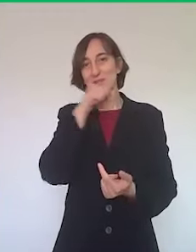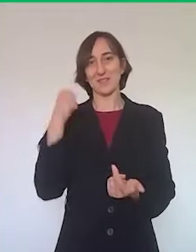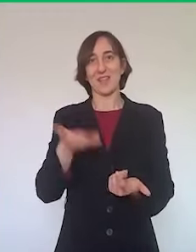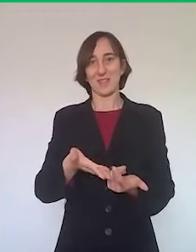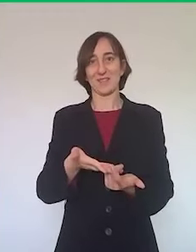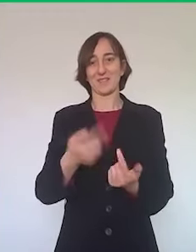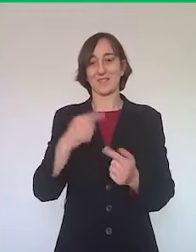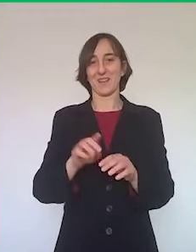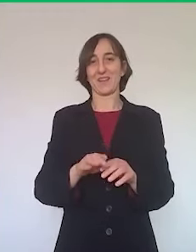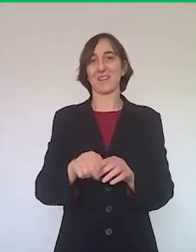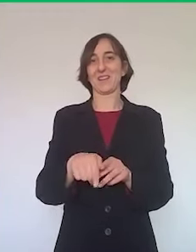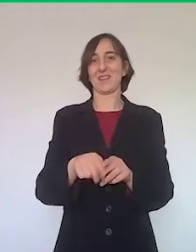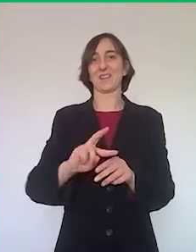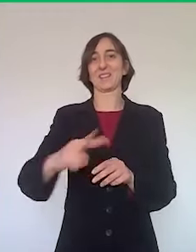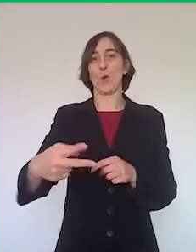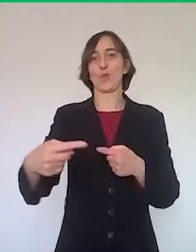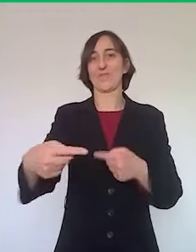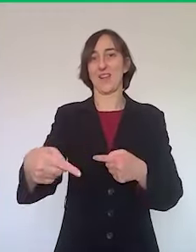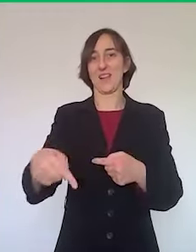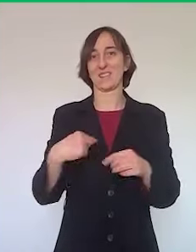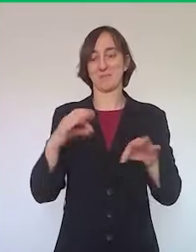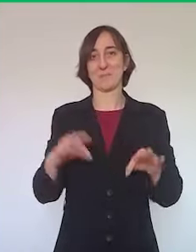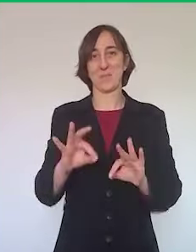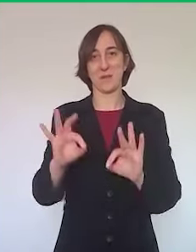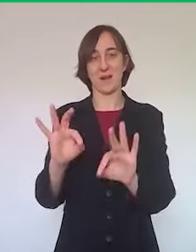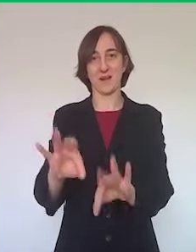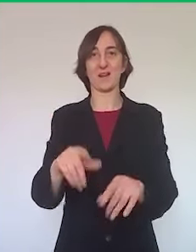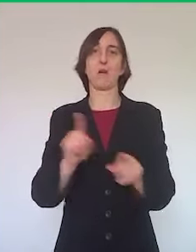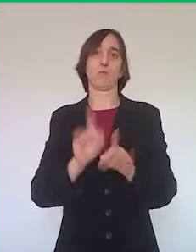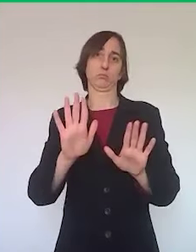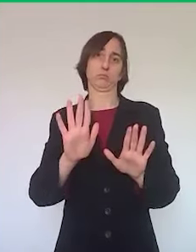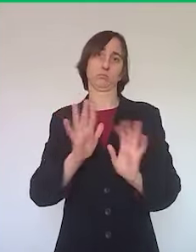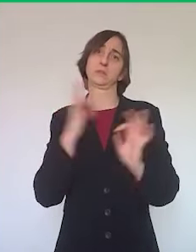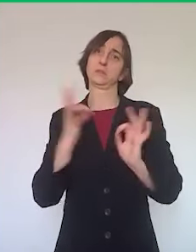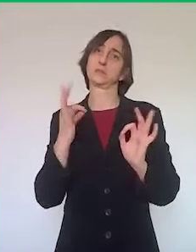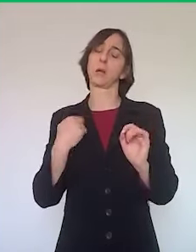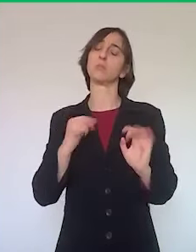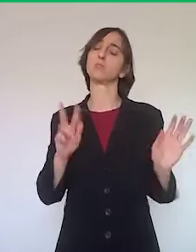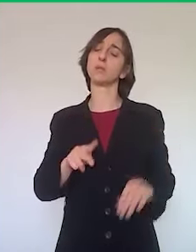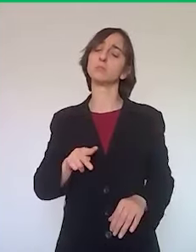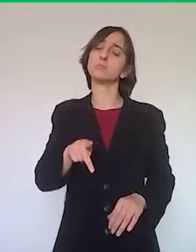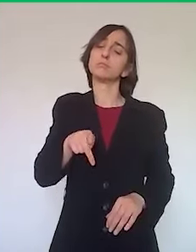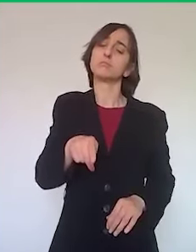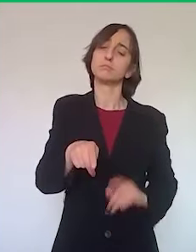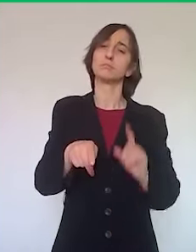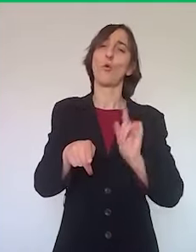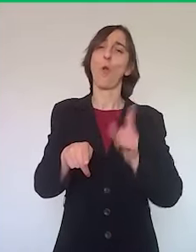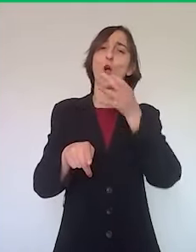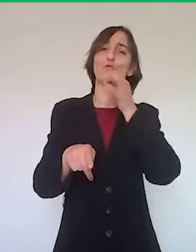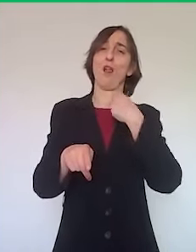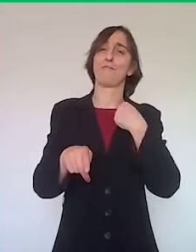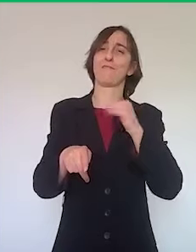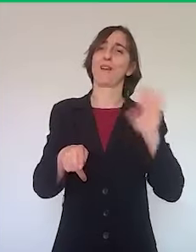lungo come la gamba, non di più, ma ad esempio diamo la possibilità alle imprese che hanno completato la produzione prima della